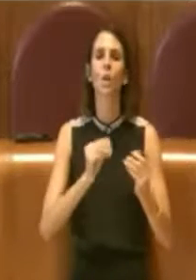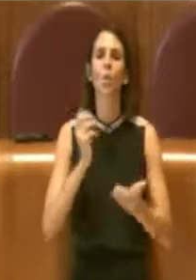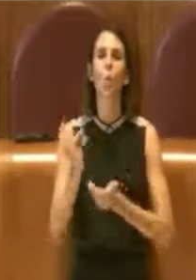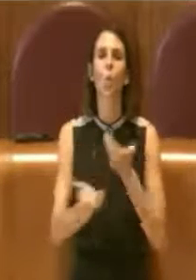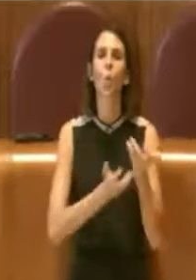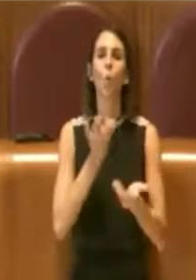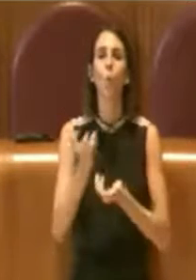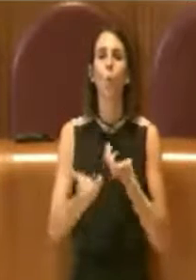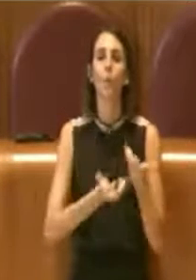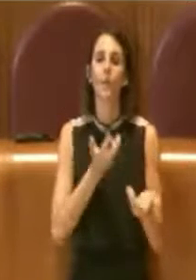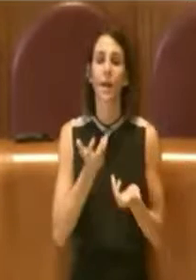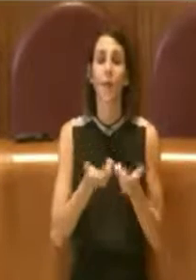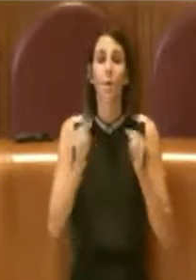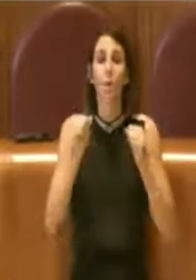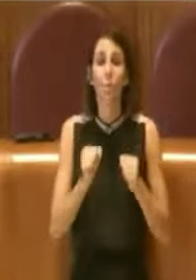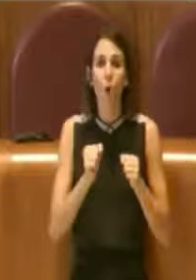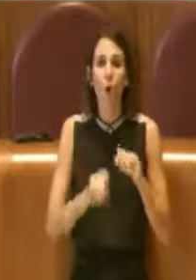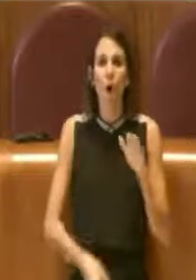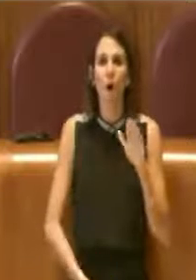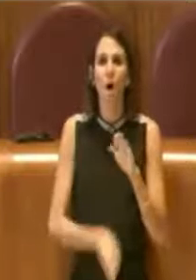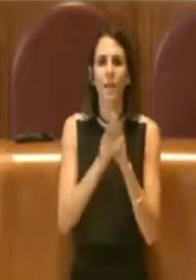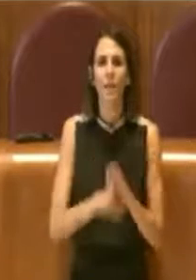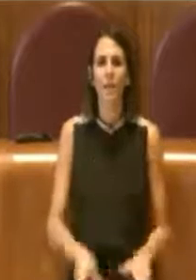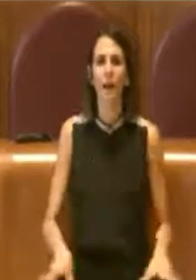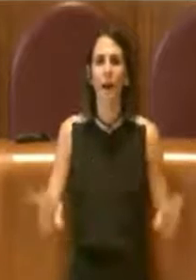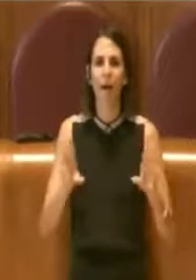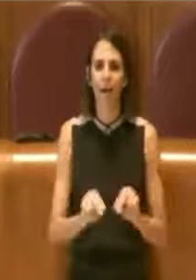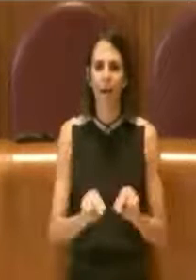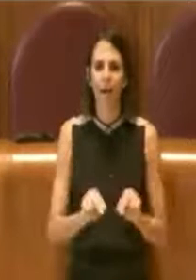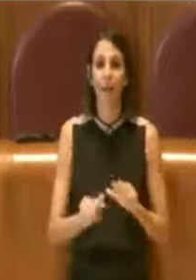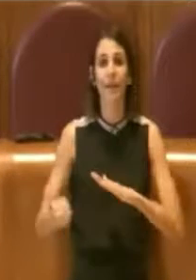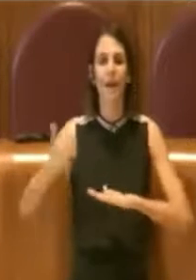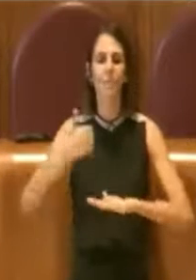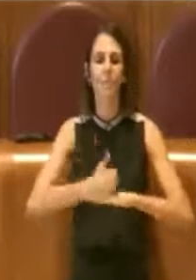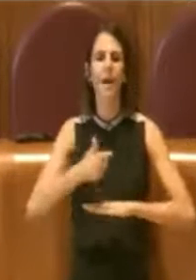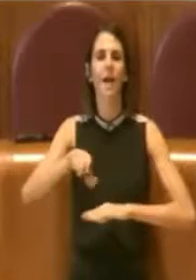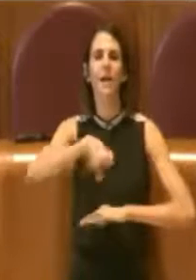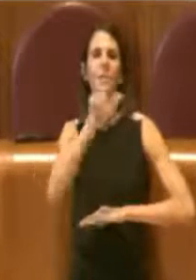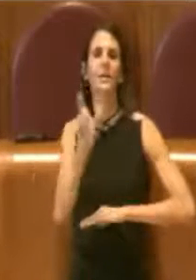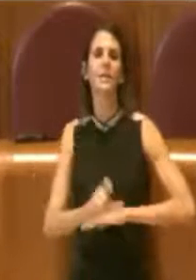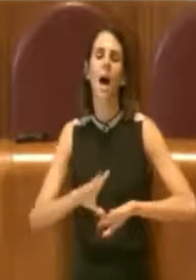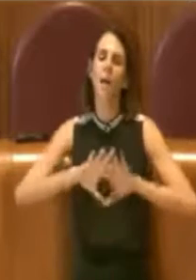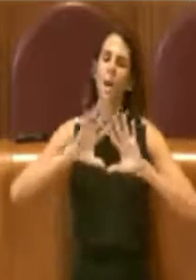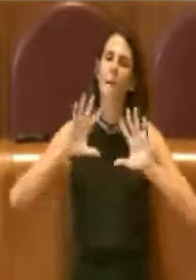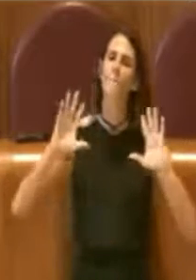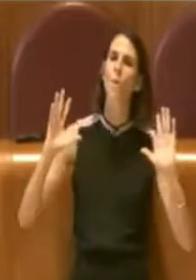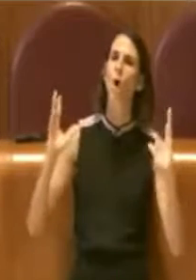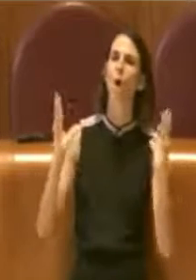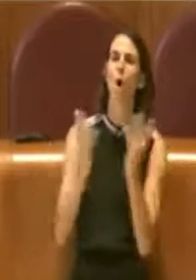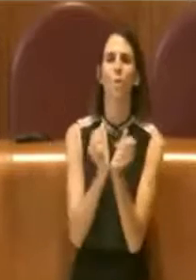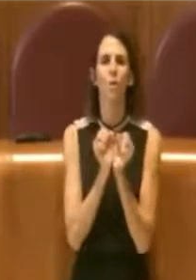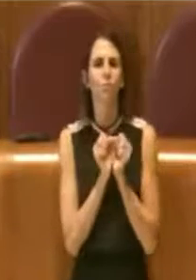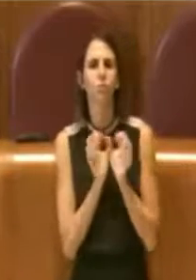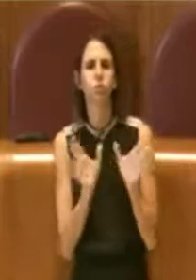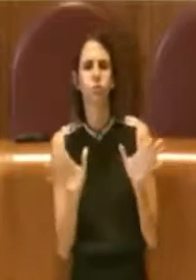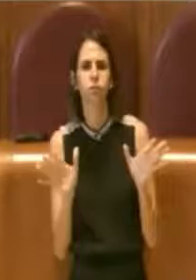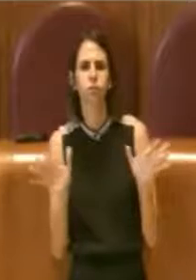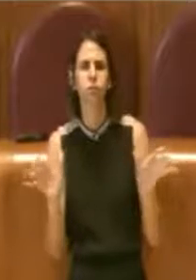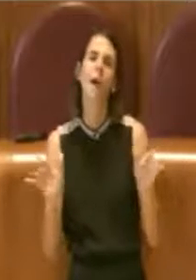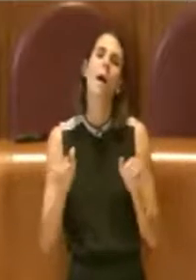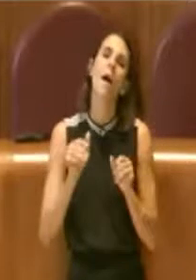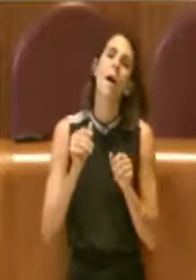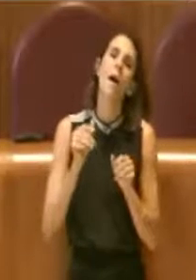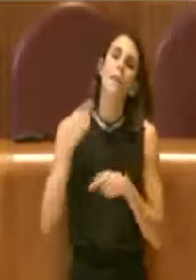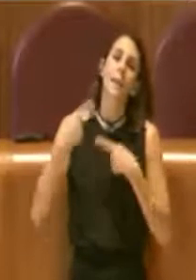rilanciare la capitale a livello internazionale e alla conoscenza di quelle che sono le tradizioni culinarie